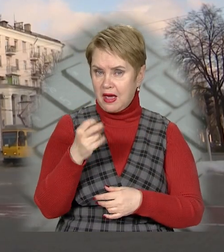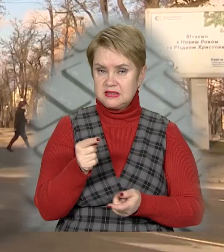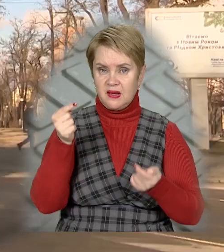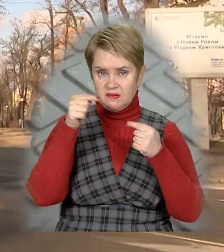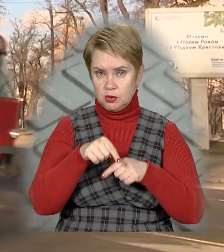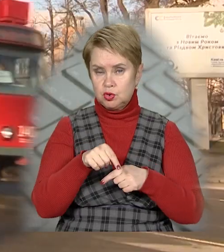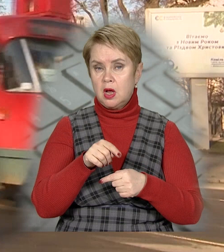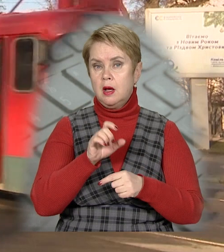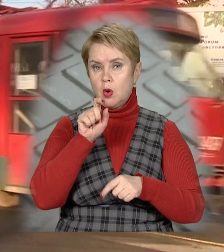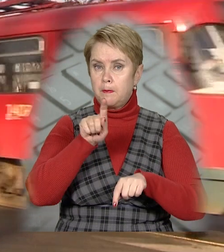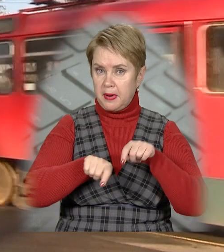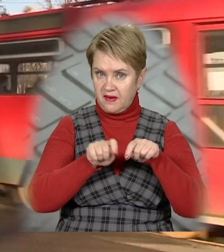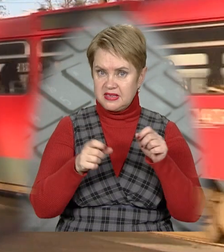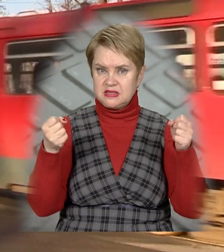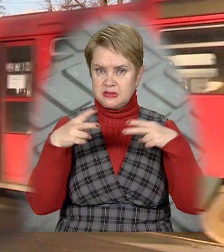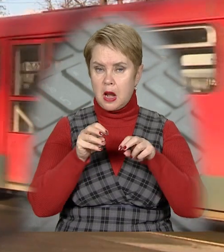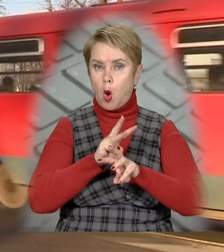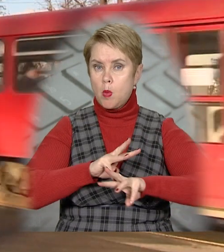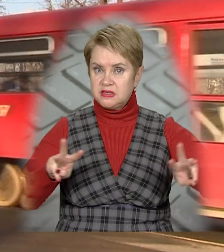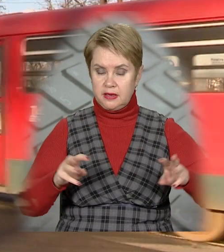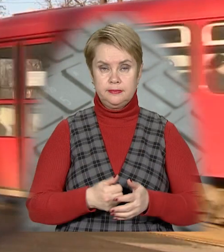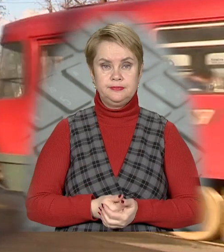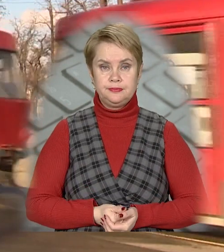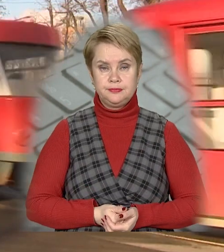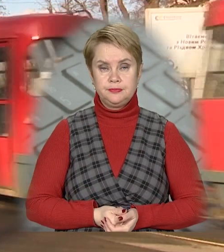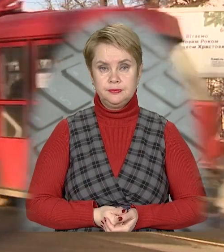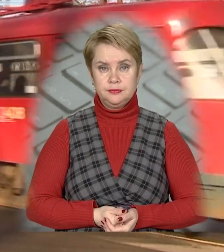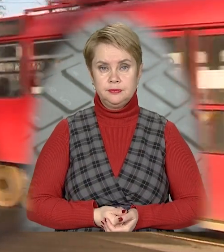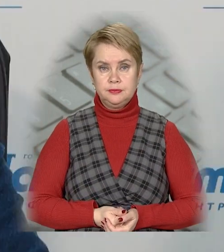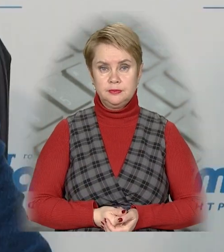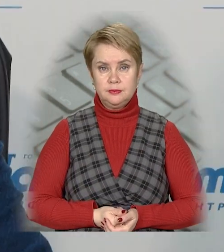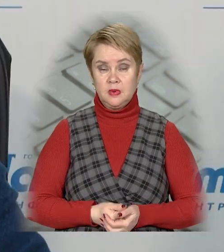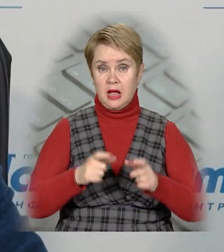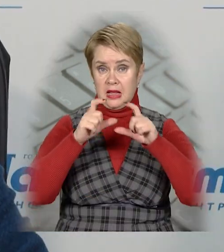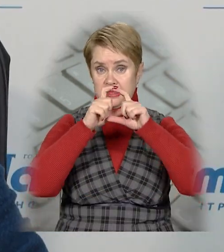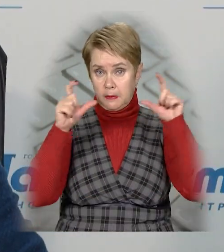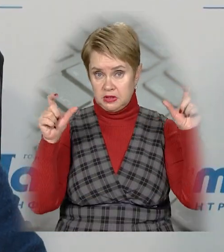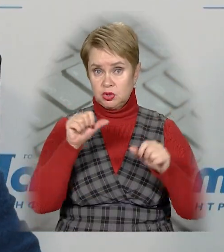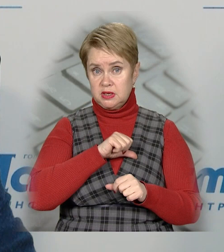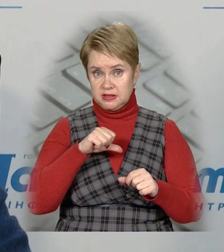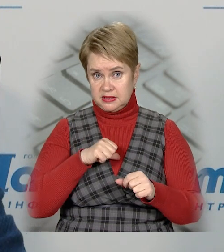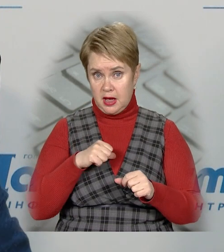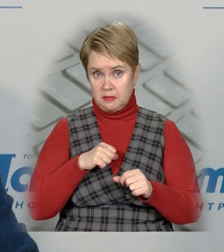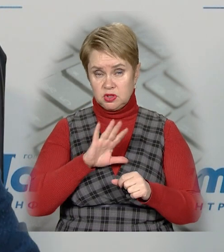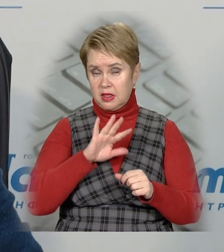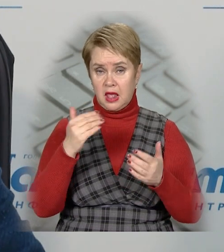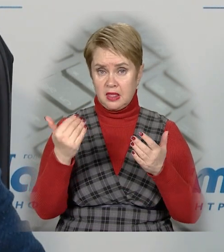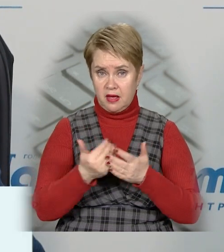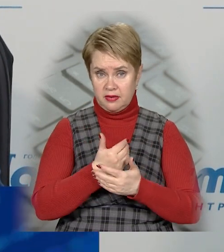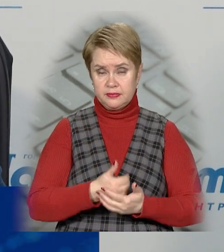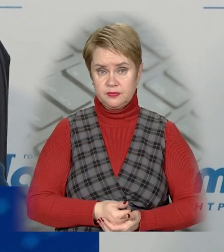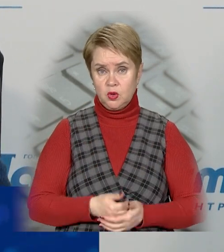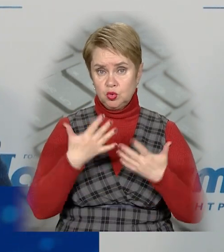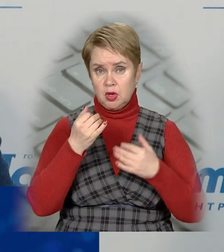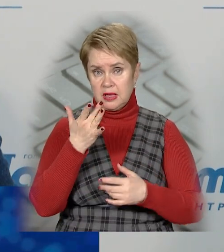березні відповідність нормам почне перевіряти спеціальна комісія. Самі таблички вже достатньо не нові.